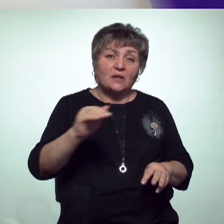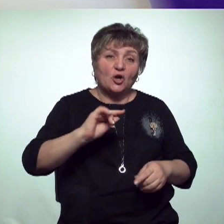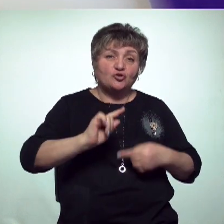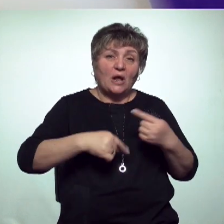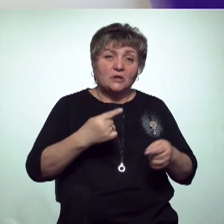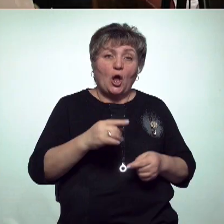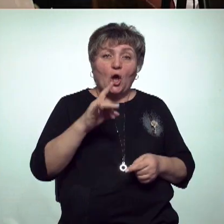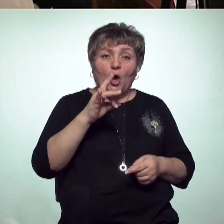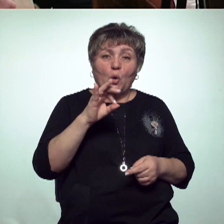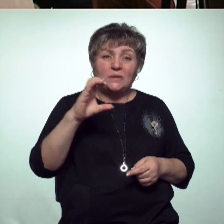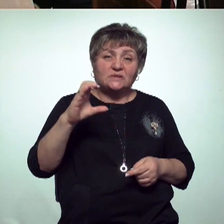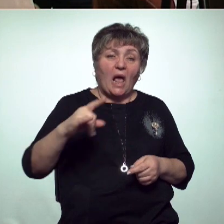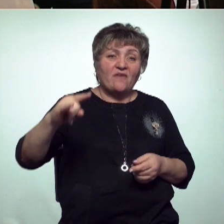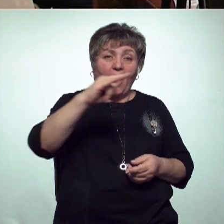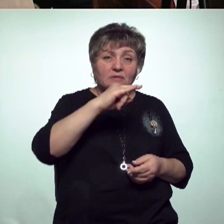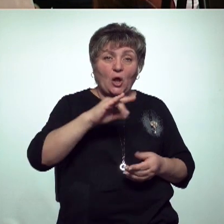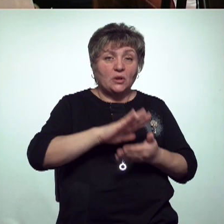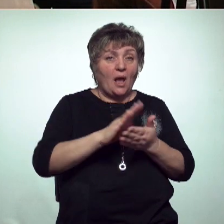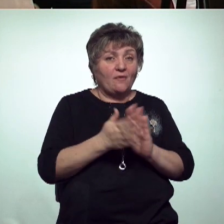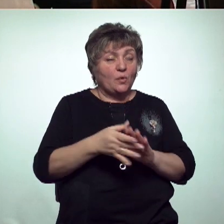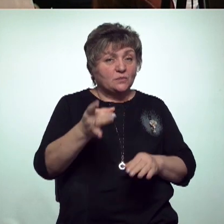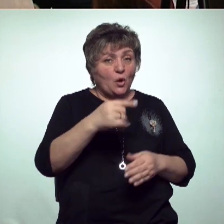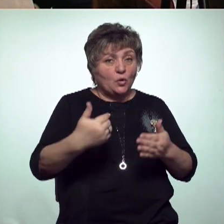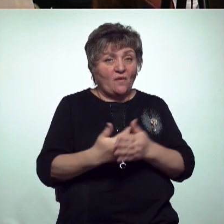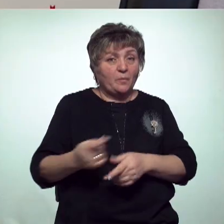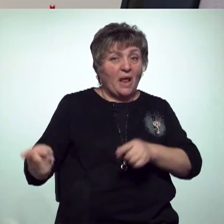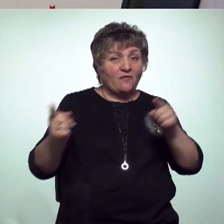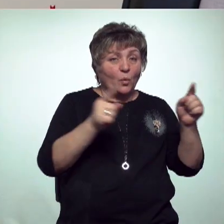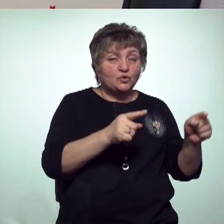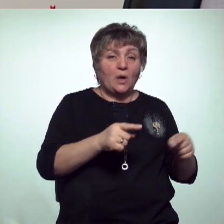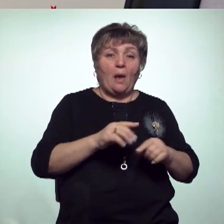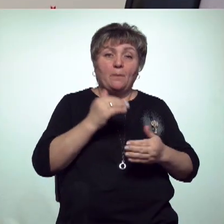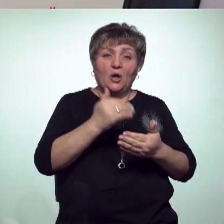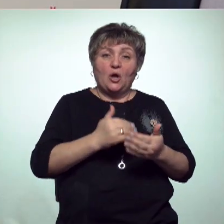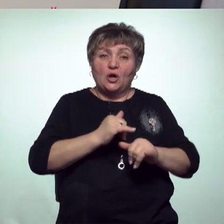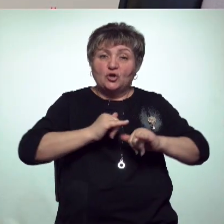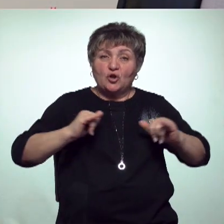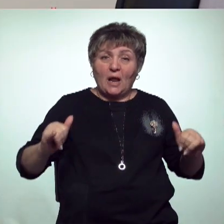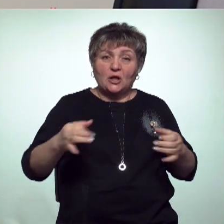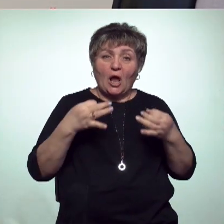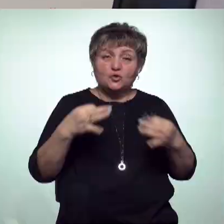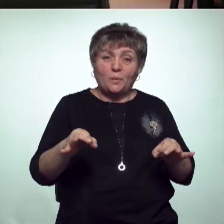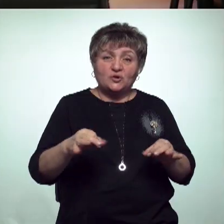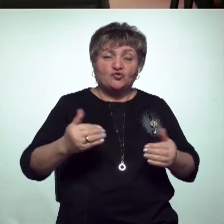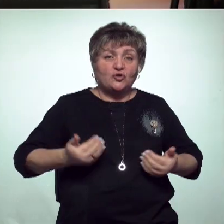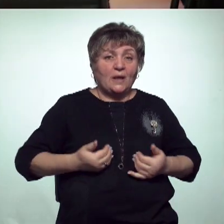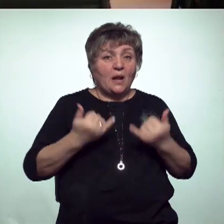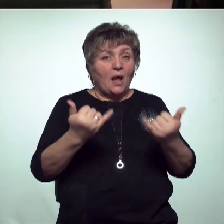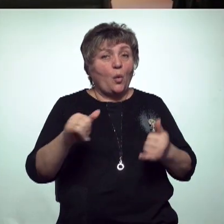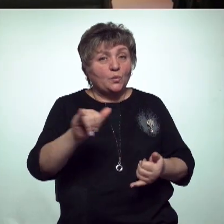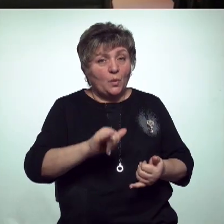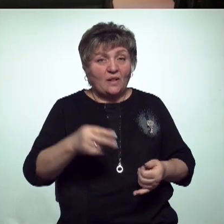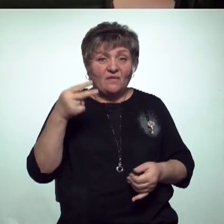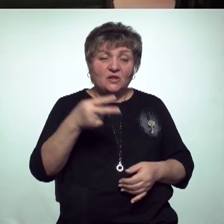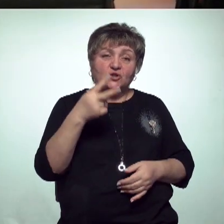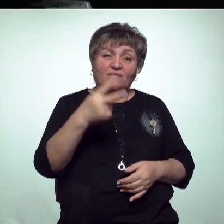через Росавиацию. Договор республики с новым перевозчиком – часть программы по расширению транспортной доступности для жителей Удмуртии. В